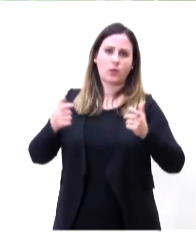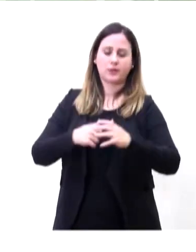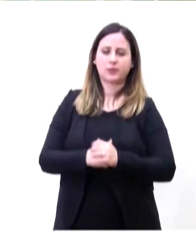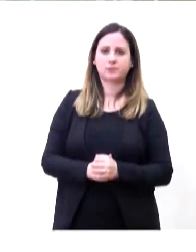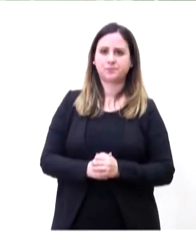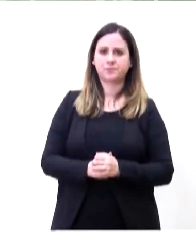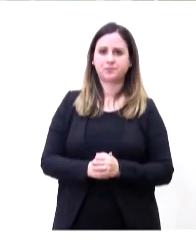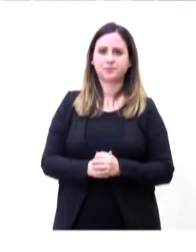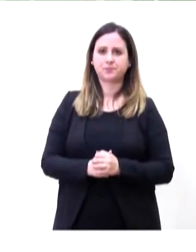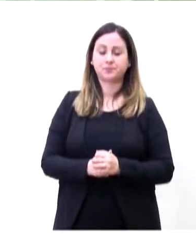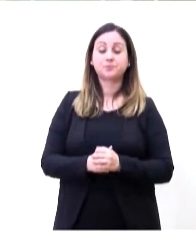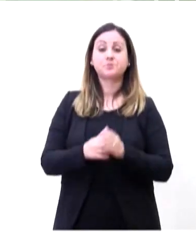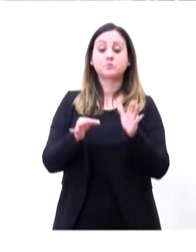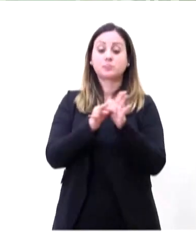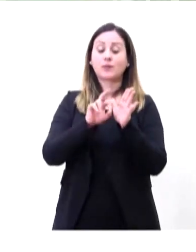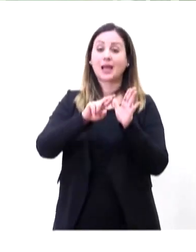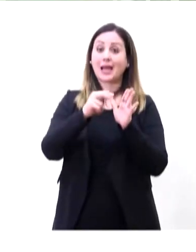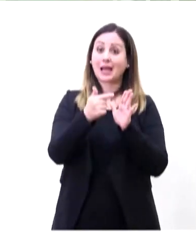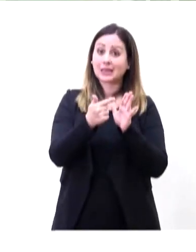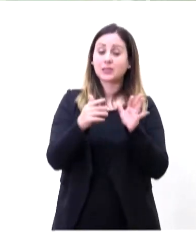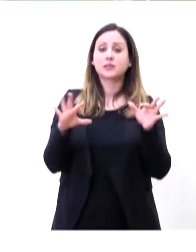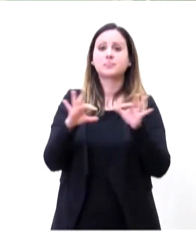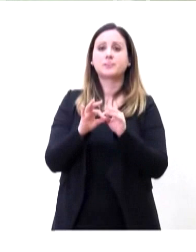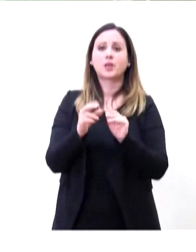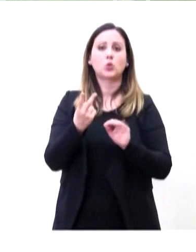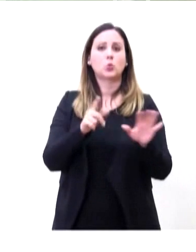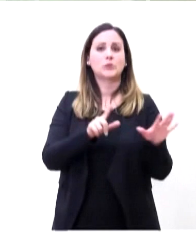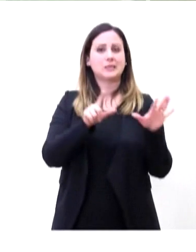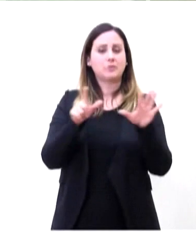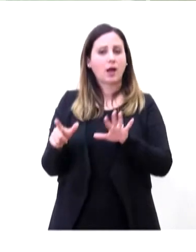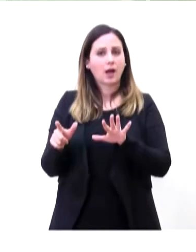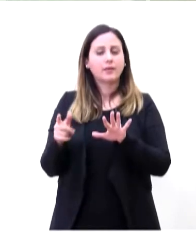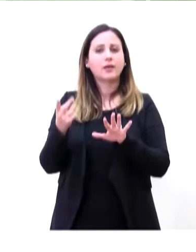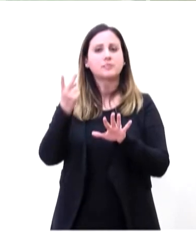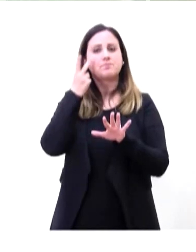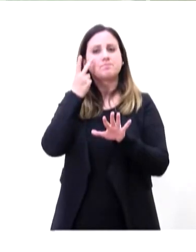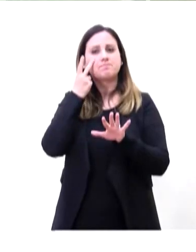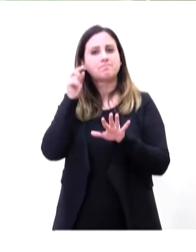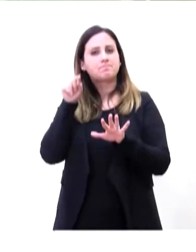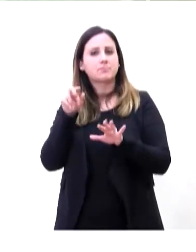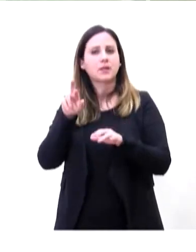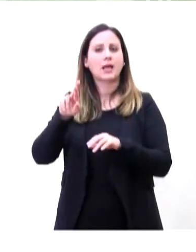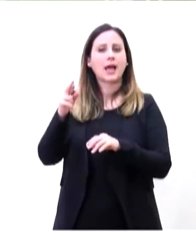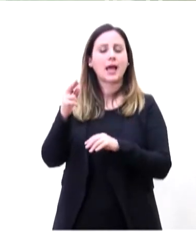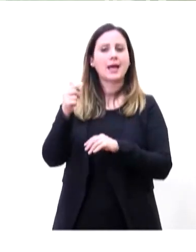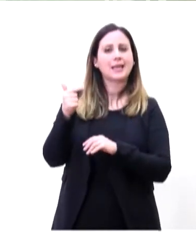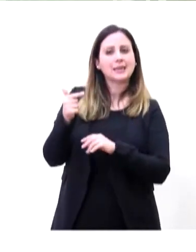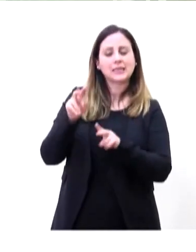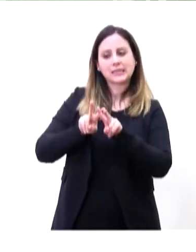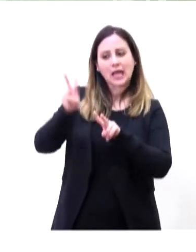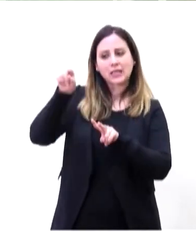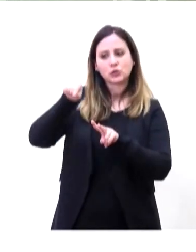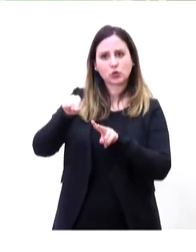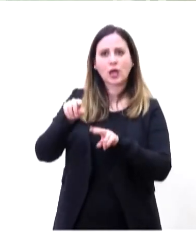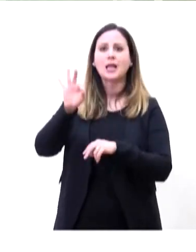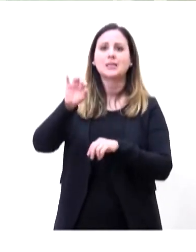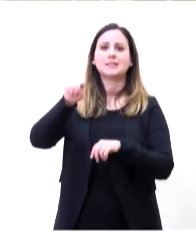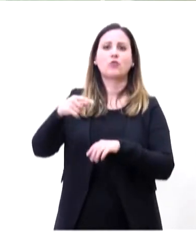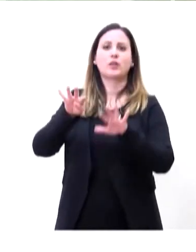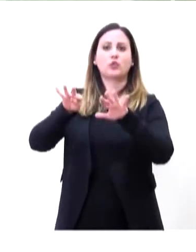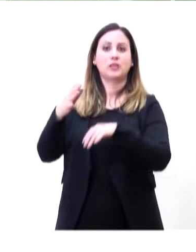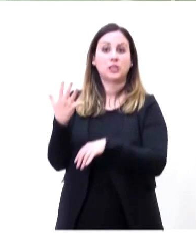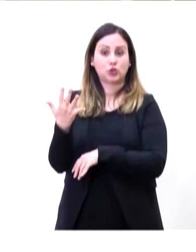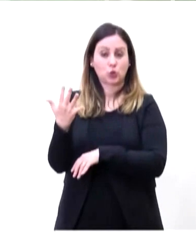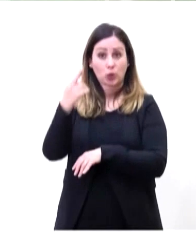invece, l'RT a 14 giorni, vedete che è un RT, quello nazionale, che è 0,95, quindi vi